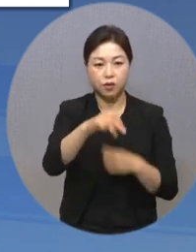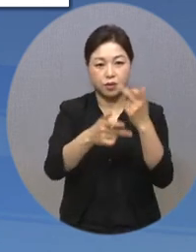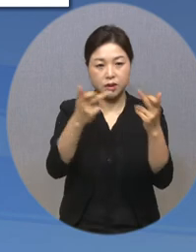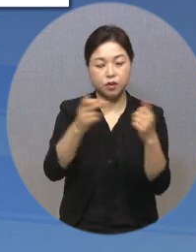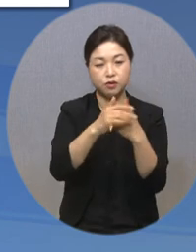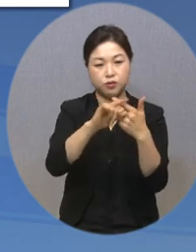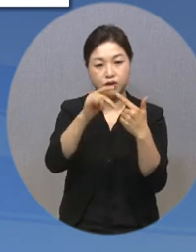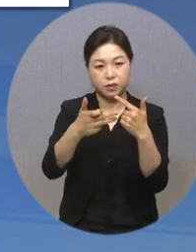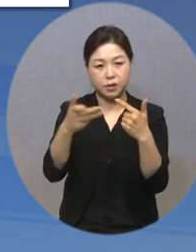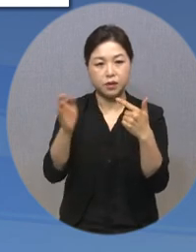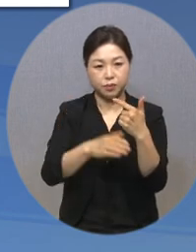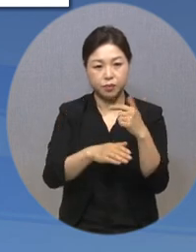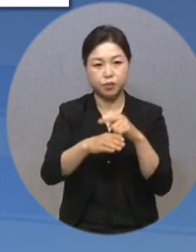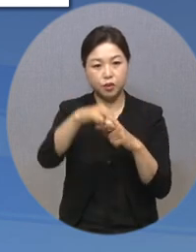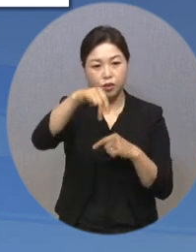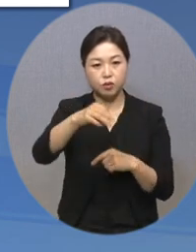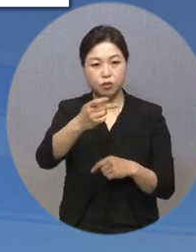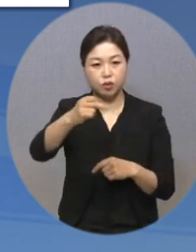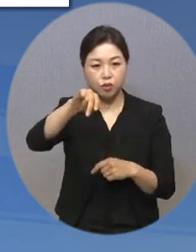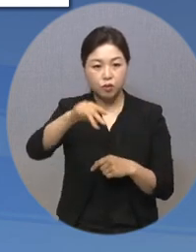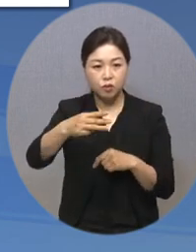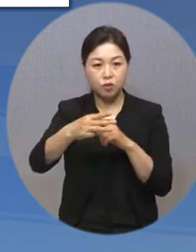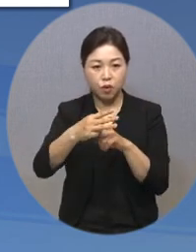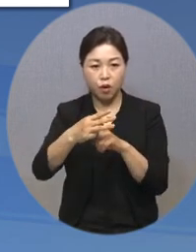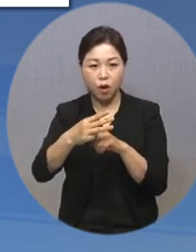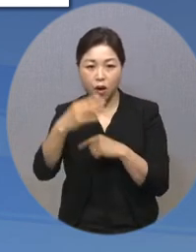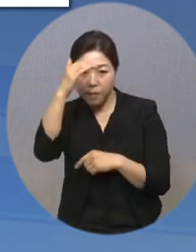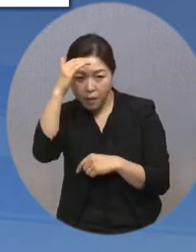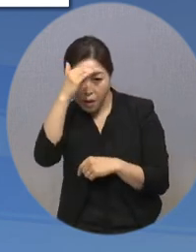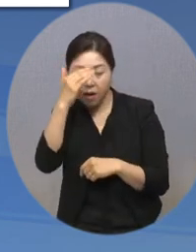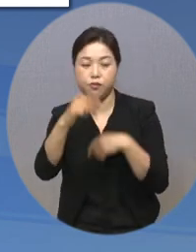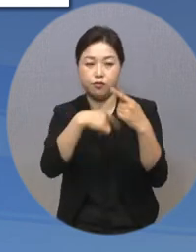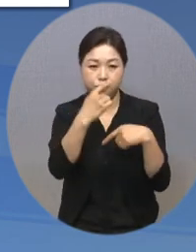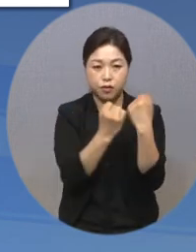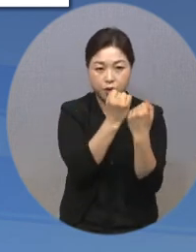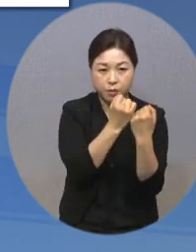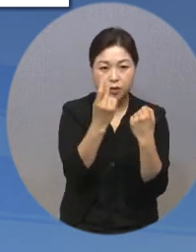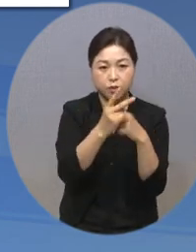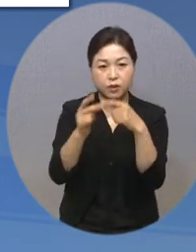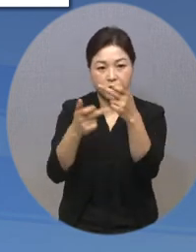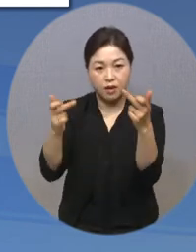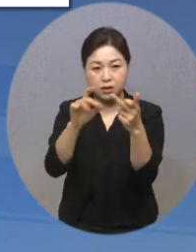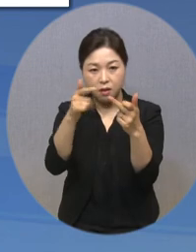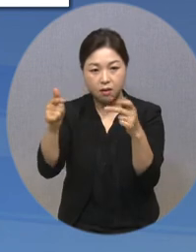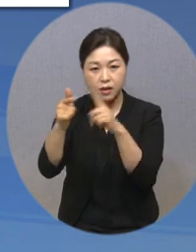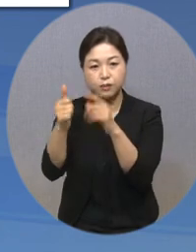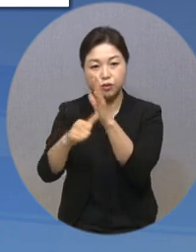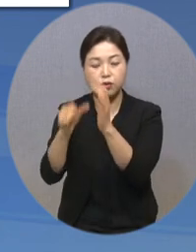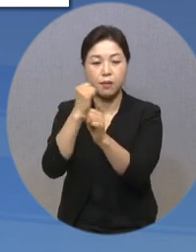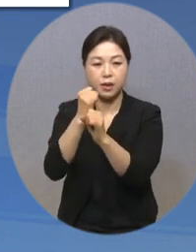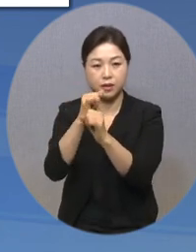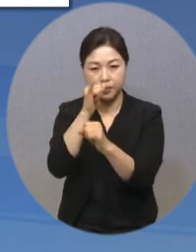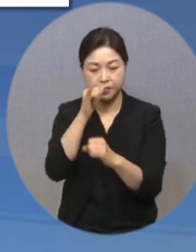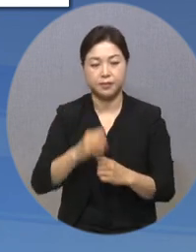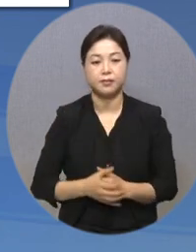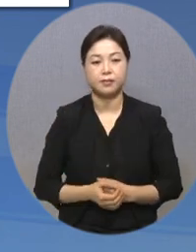18일부터 수통골 탐방로 수어 해설을 비롯해 자연물을 활용한 소품 만들기 체험이 운영됩니다.